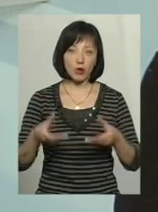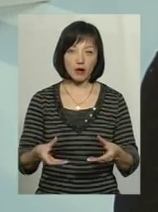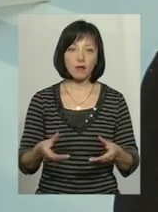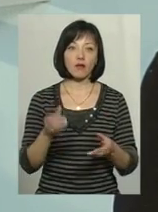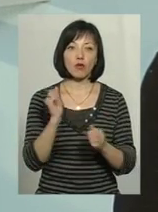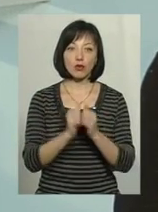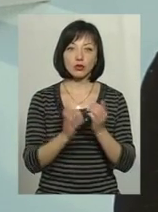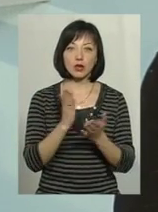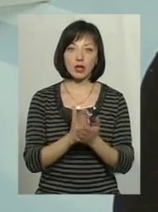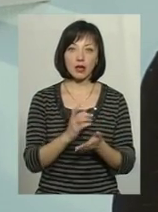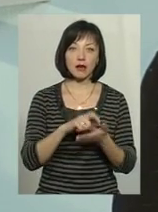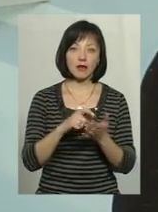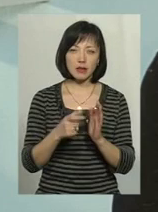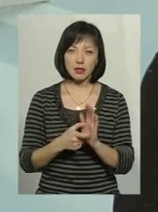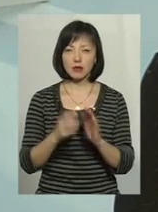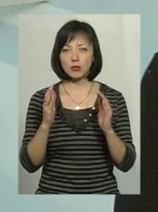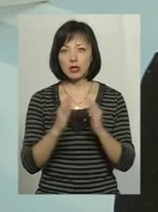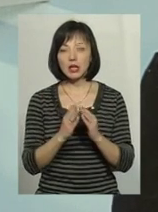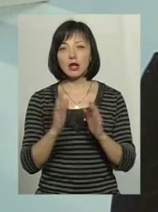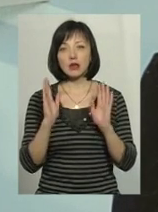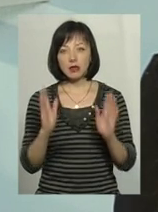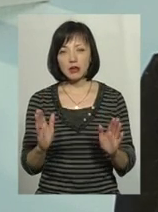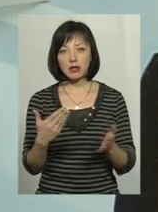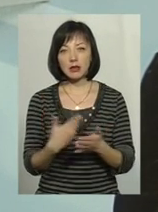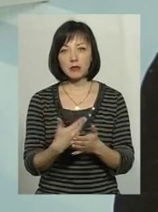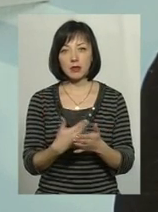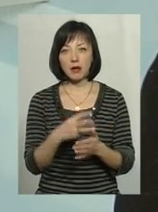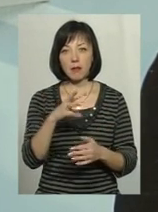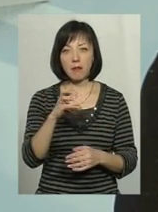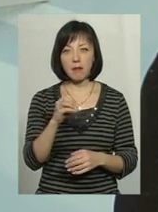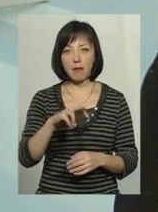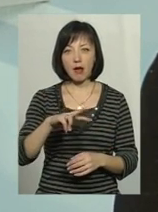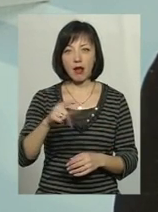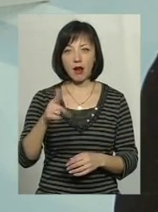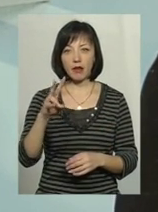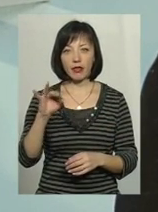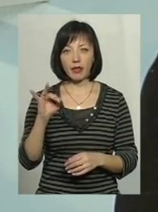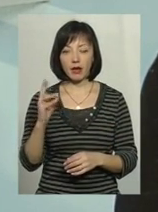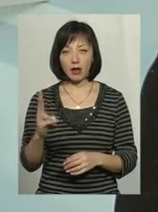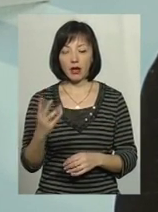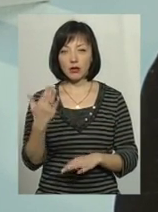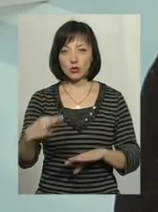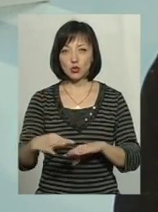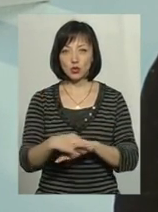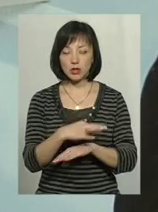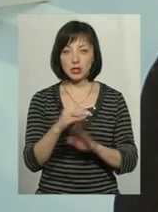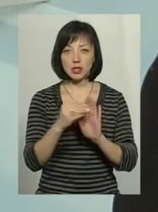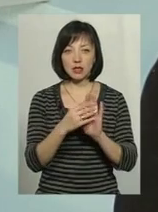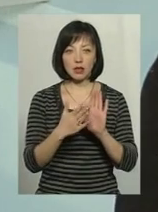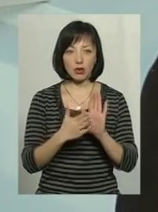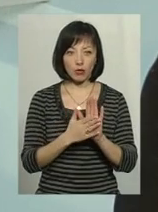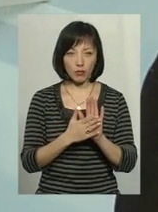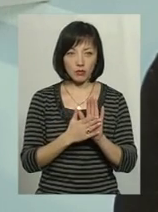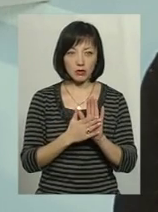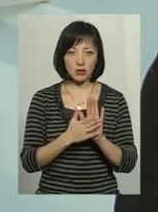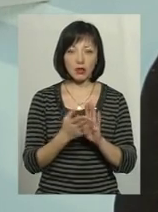є нерухомість, тому ми зверталися. Тільки єдине... До прикладу, депутат Мельник, в його дружини задекларовані